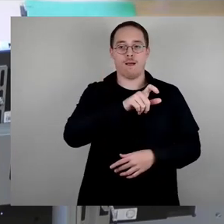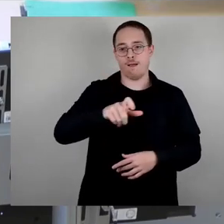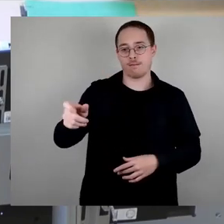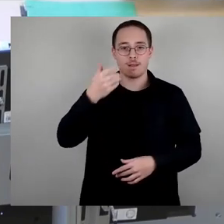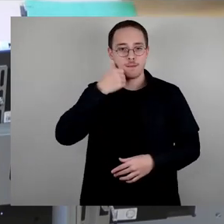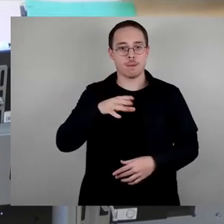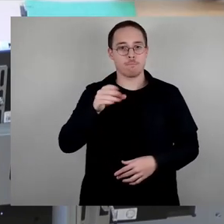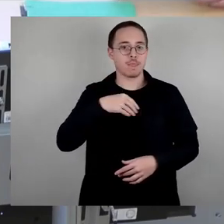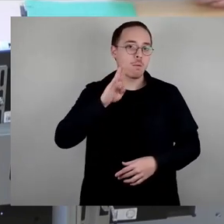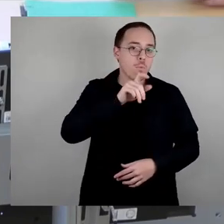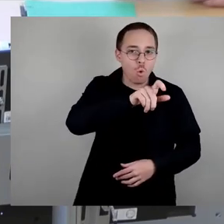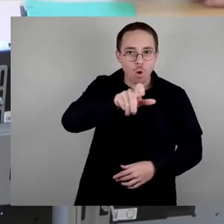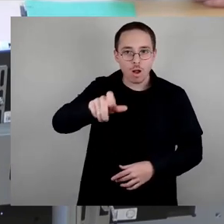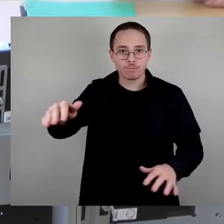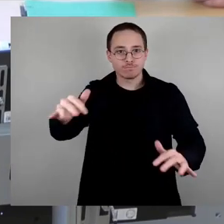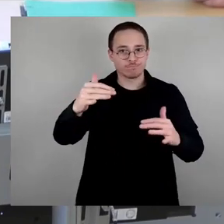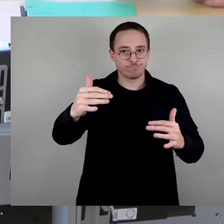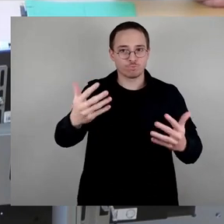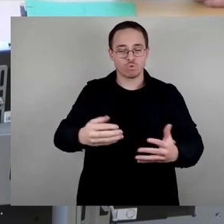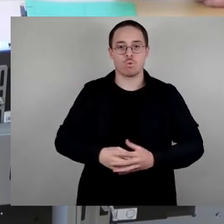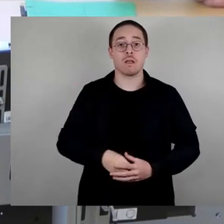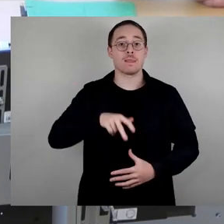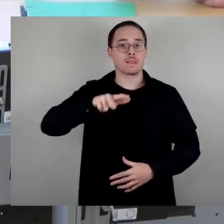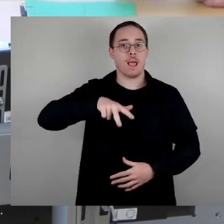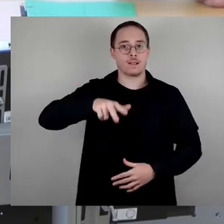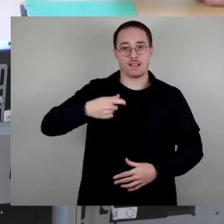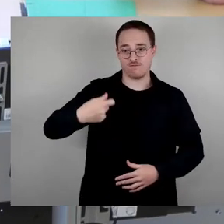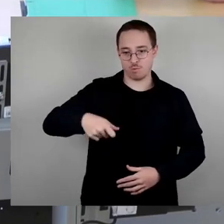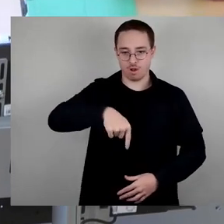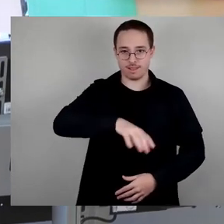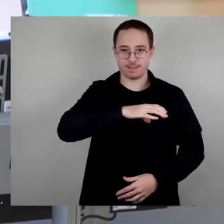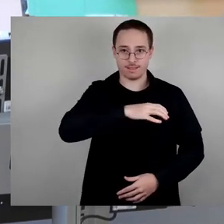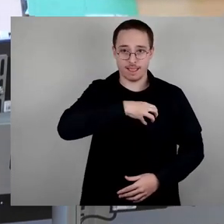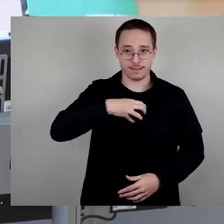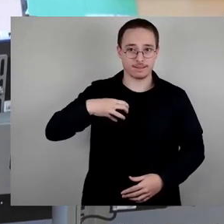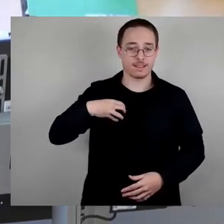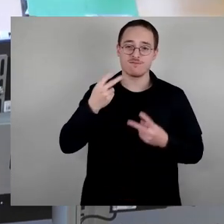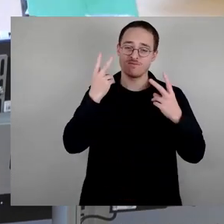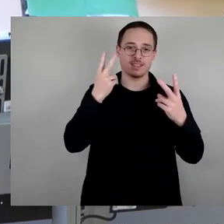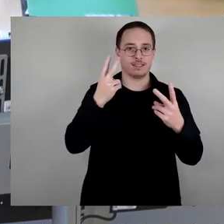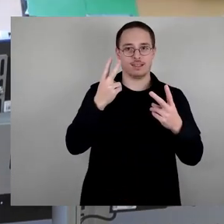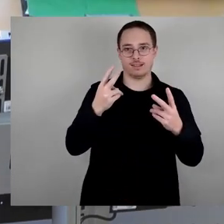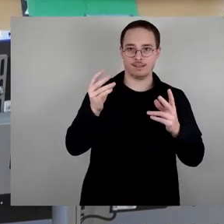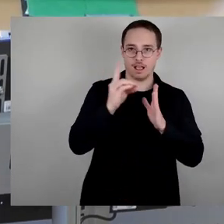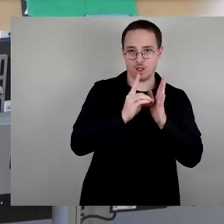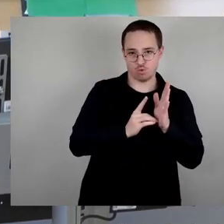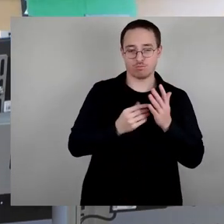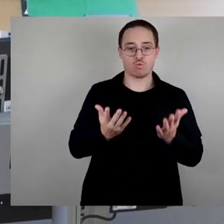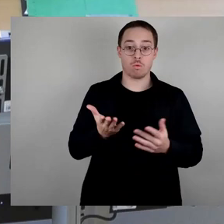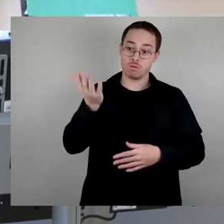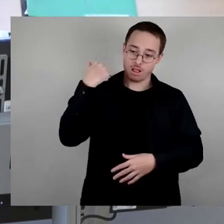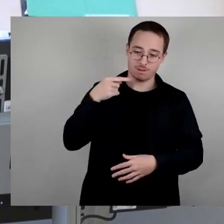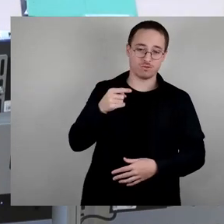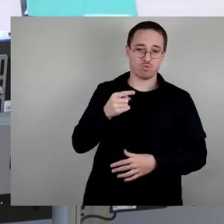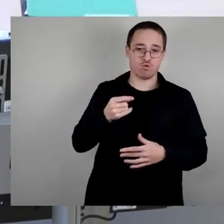ist in Dresden ein wichtiges Datum. An diesem und dem folgenden Tag starben 1945 viele Menschen in der Stadt. Sie